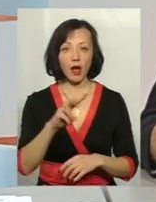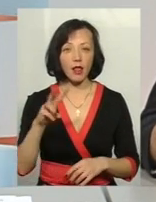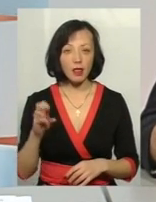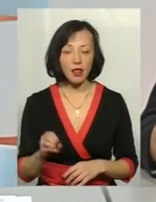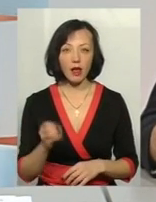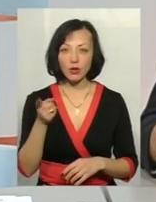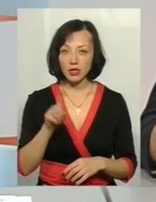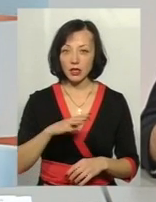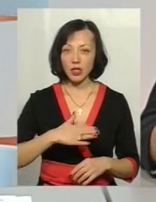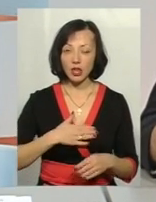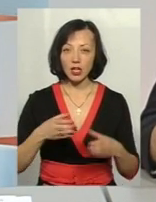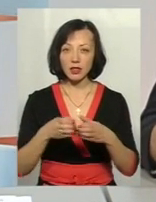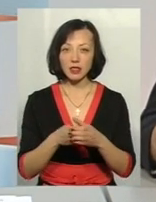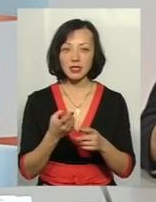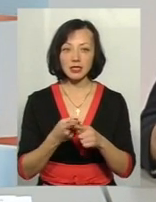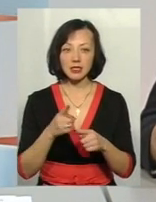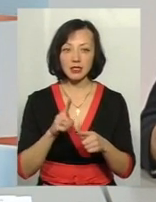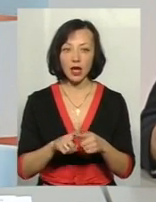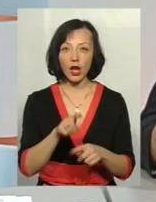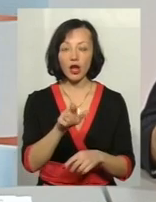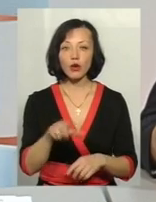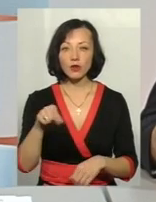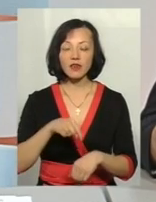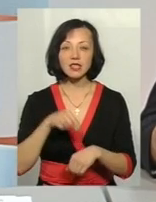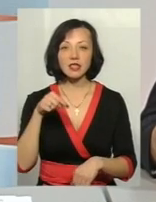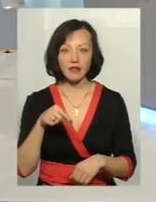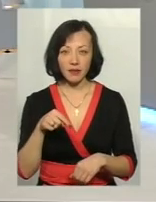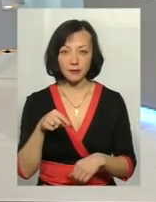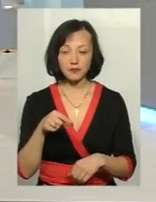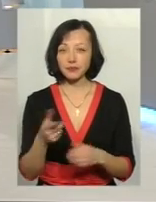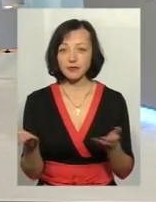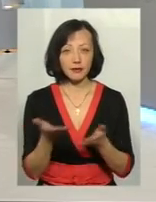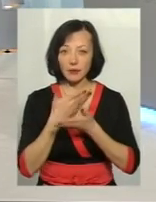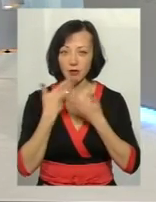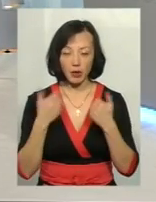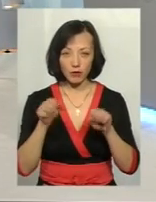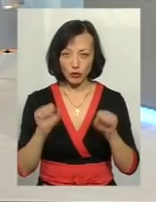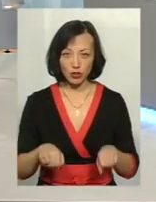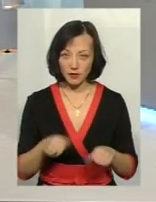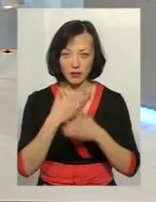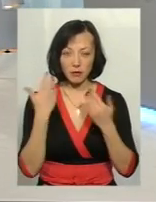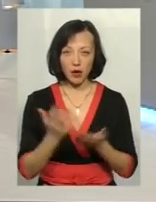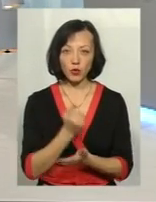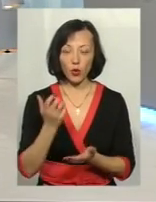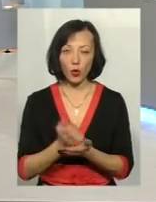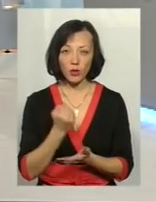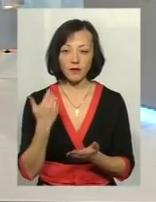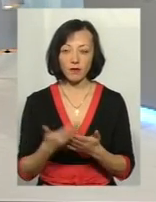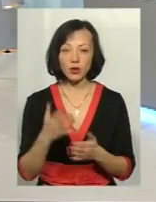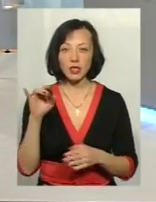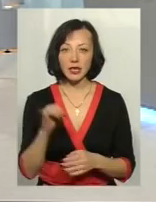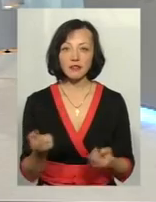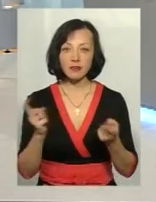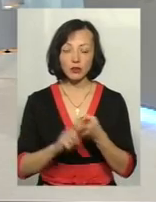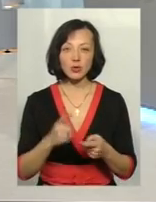наша категорія – це, в принципі, люди вразливої категорії, які не мають можливості, не мають доходів. І в зв